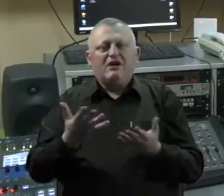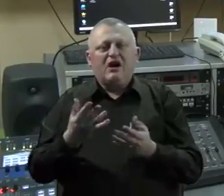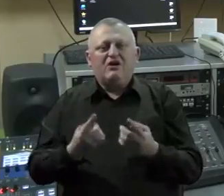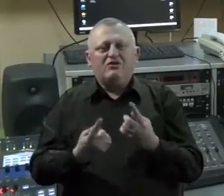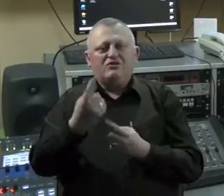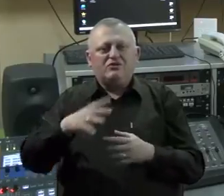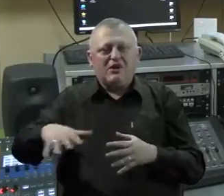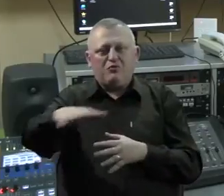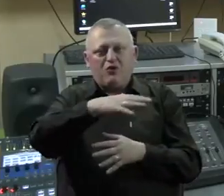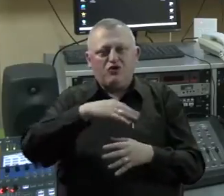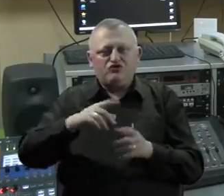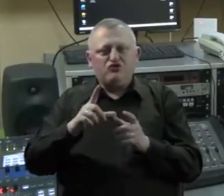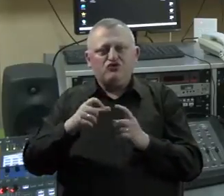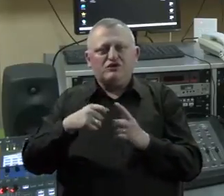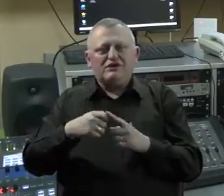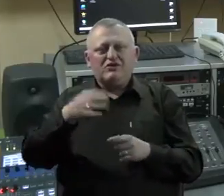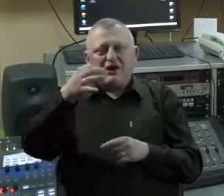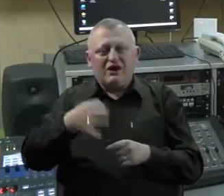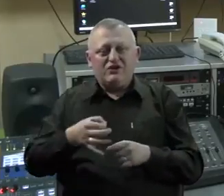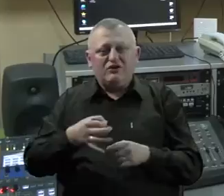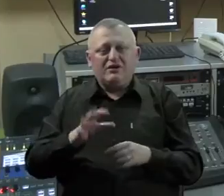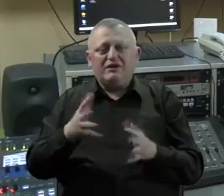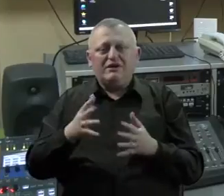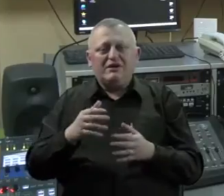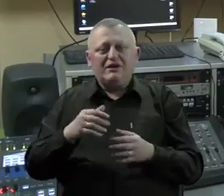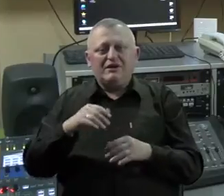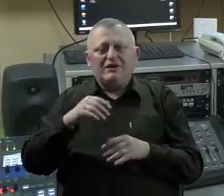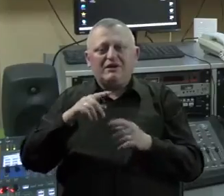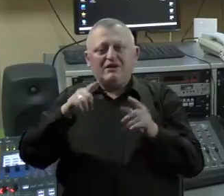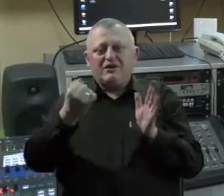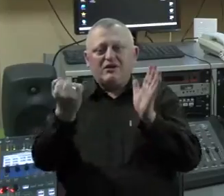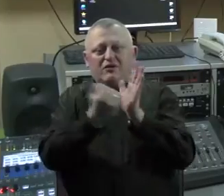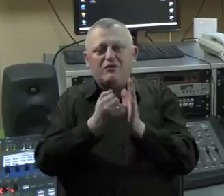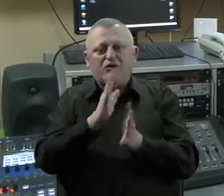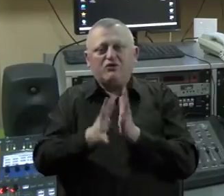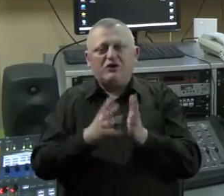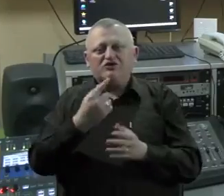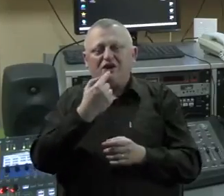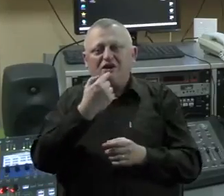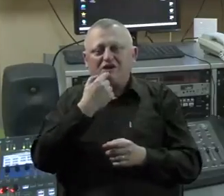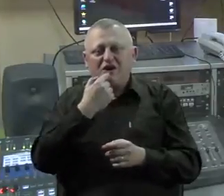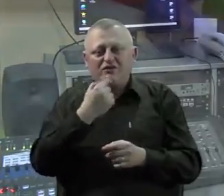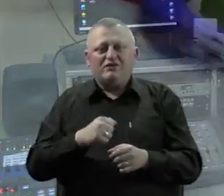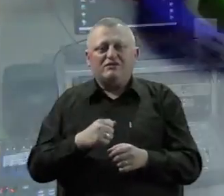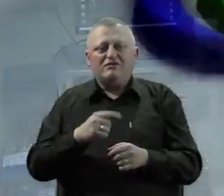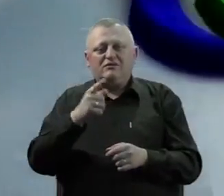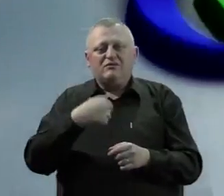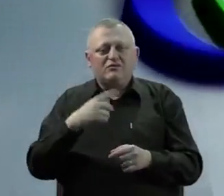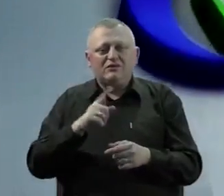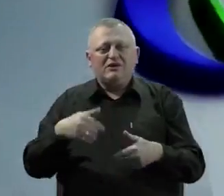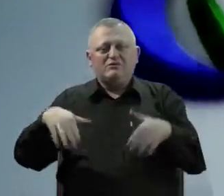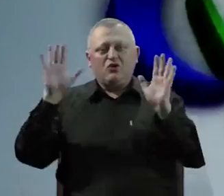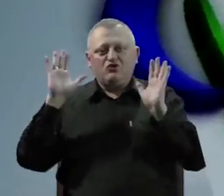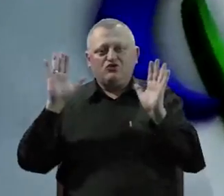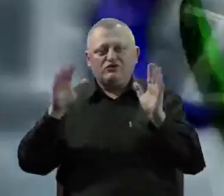činjenicu da na području Unjsko-Sanskog kantona nema certificirani prevoditelja znakovnog jezika. Međutim, mi nismo